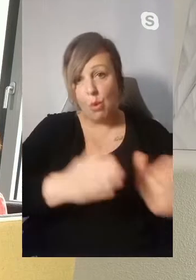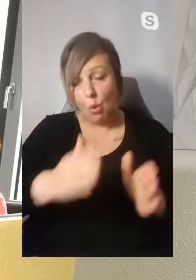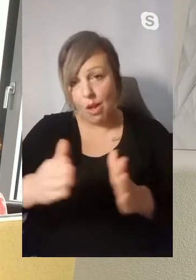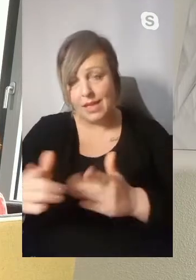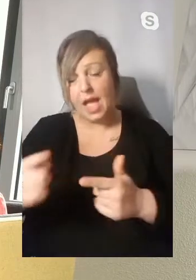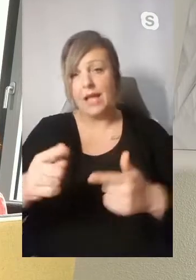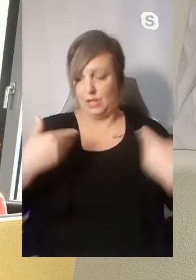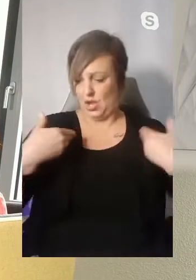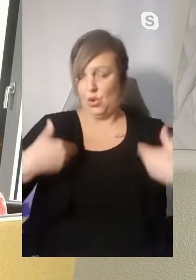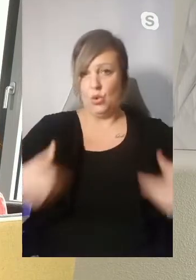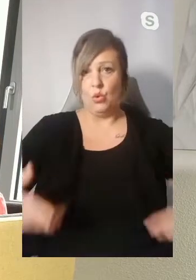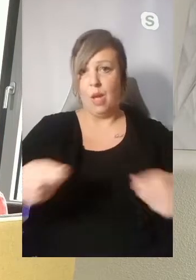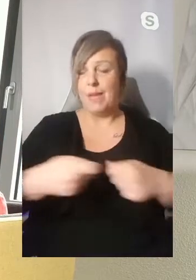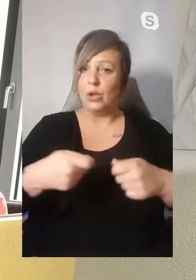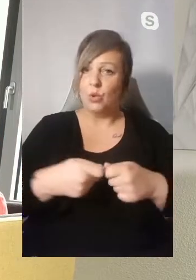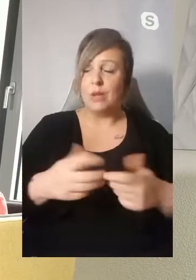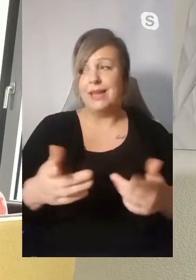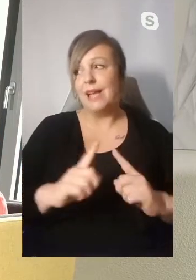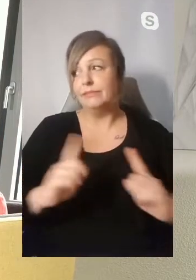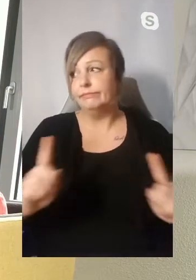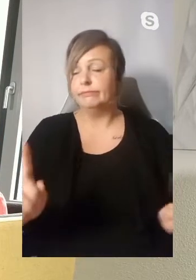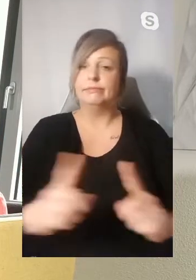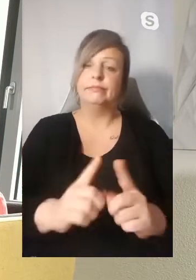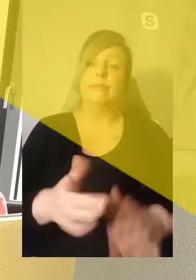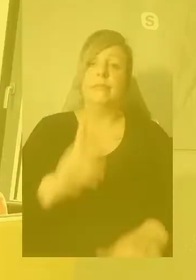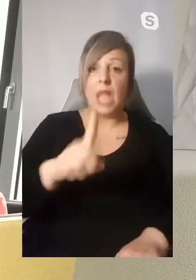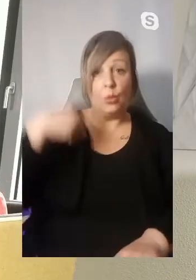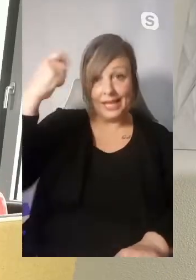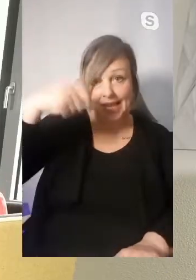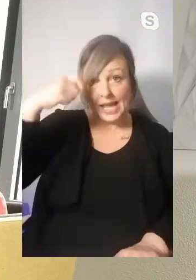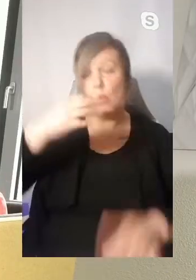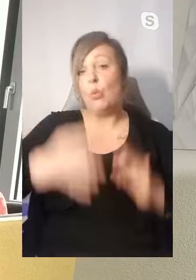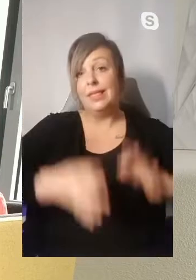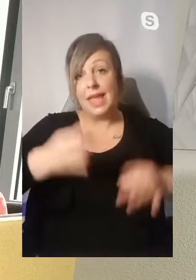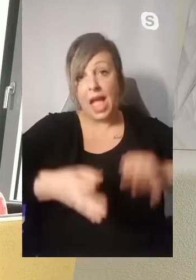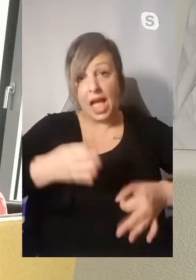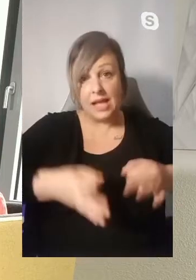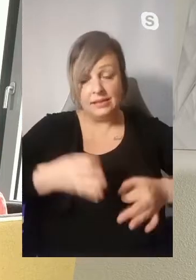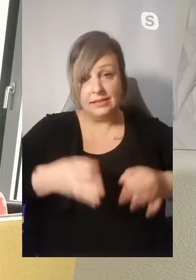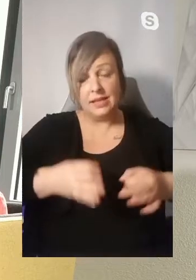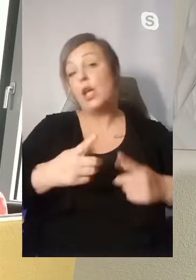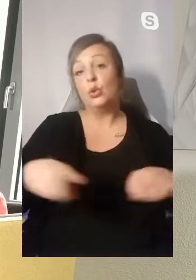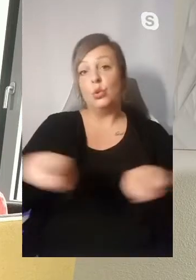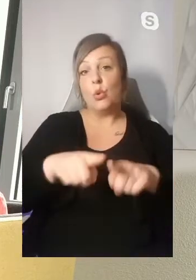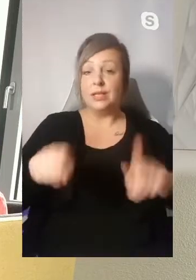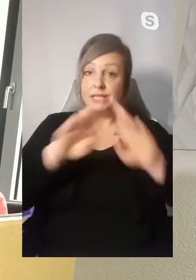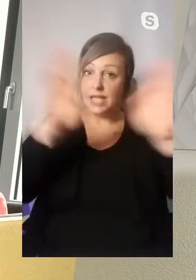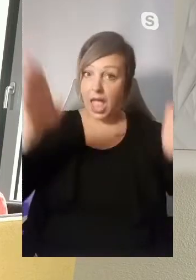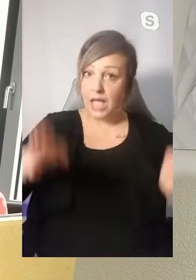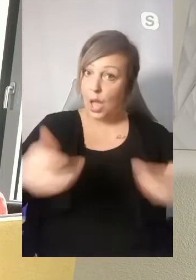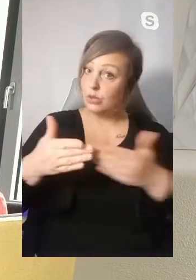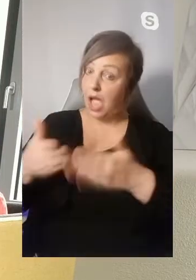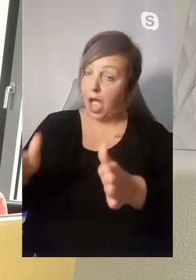Sportart mit unvermeidbarem Körperkontakt im geschlossenen Raum sein. Dann sollen die Kinos, Theater und